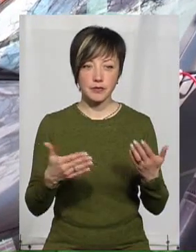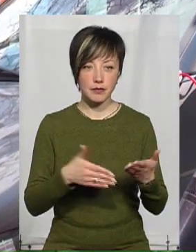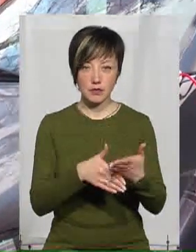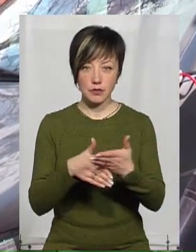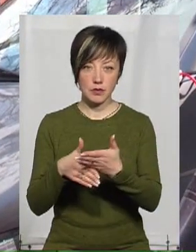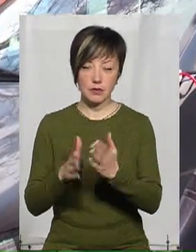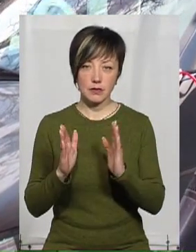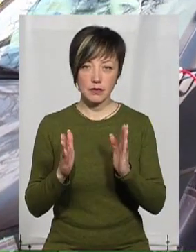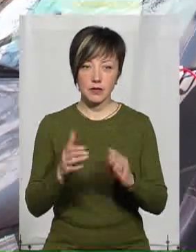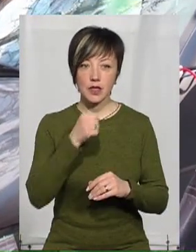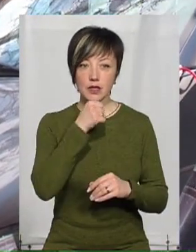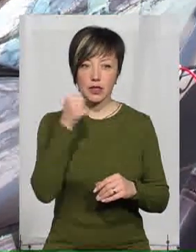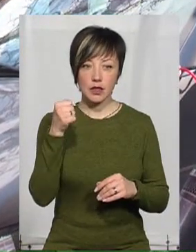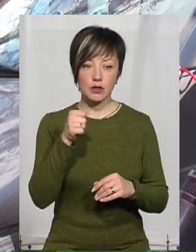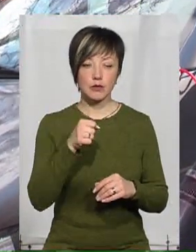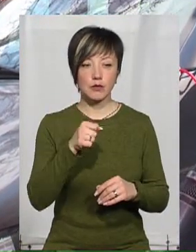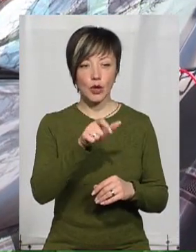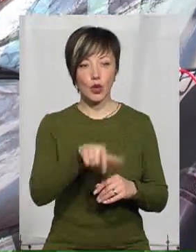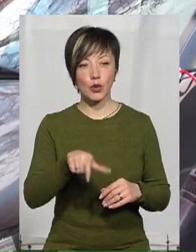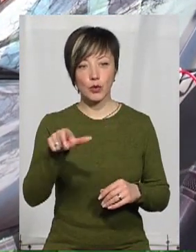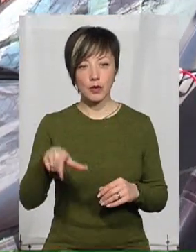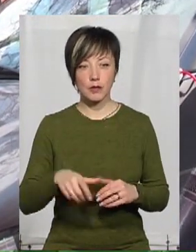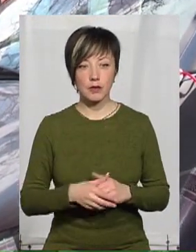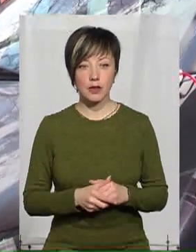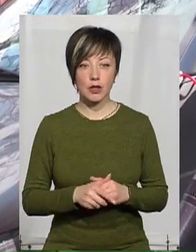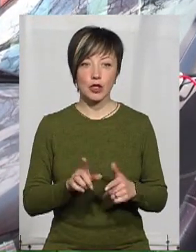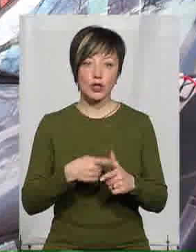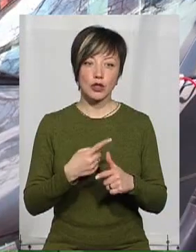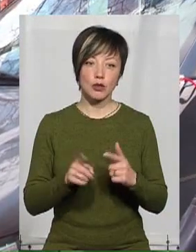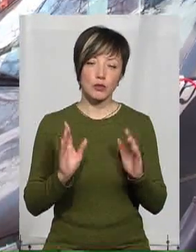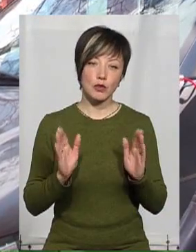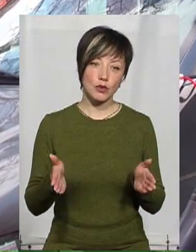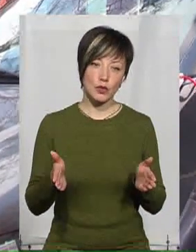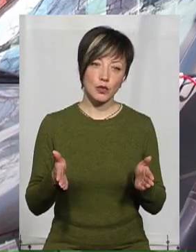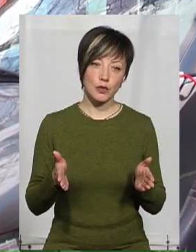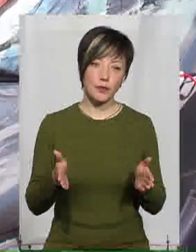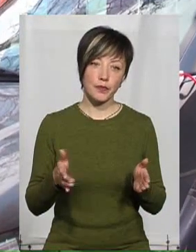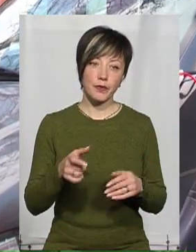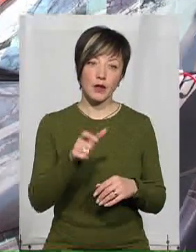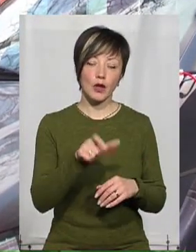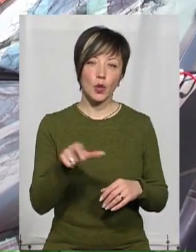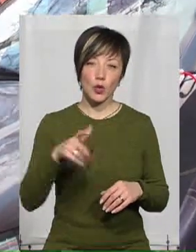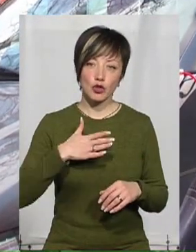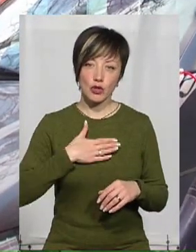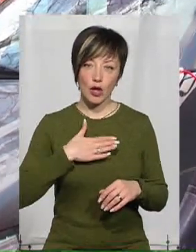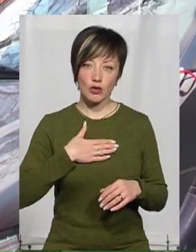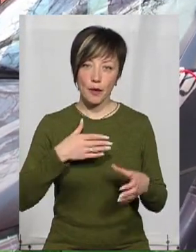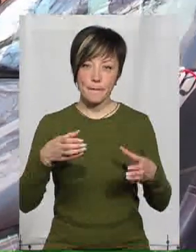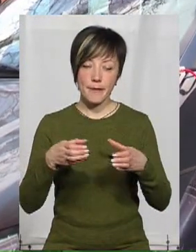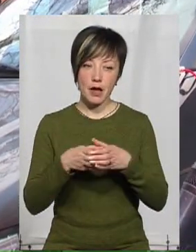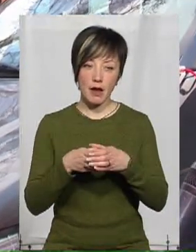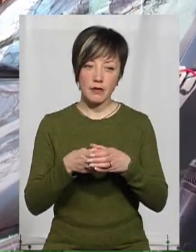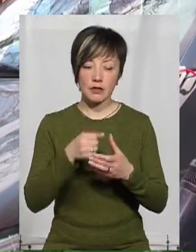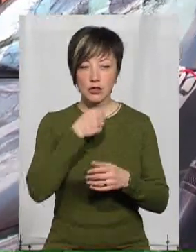старшим, бухим людям віку. Чи то будуть люди з нашої парафії, з нашого пригода